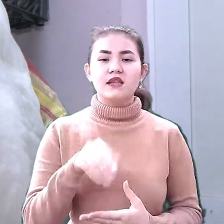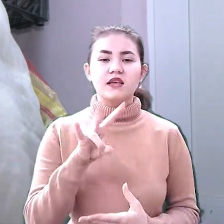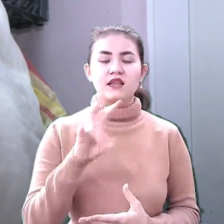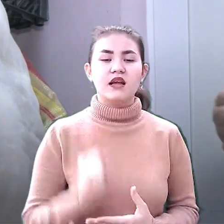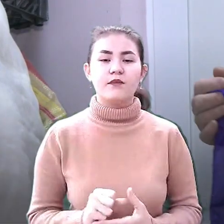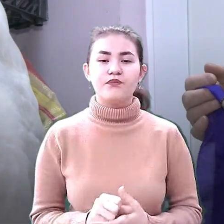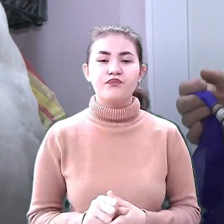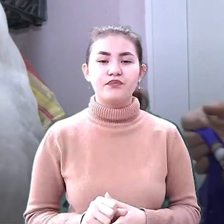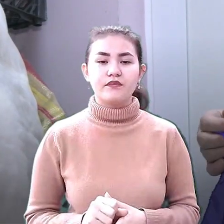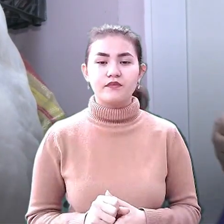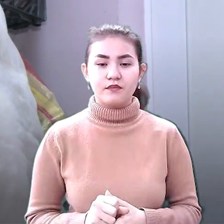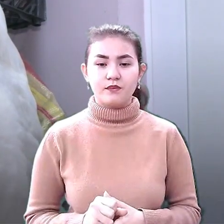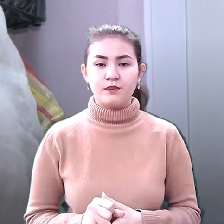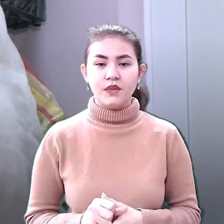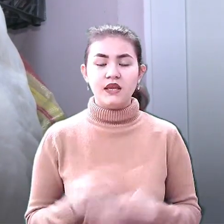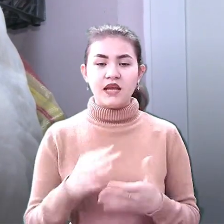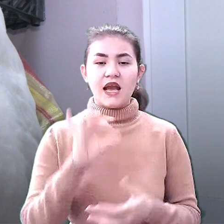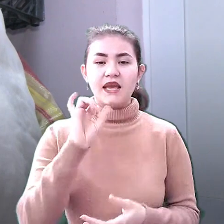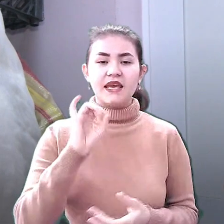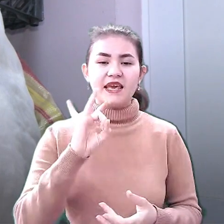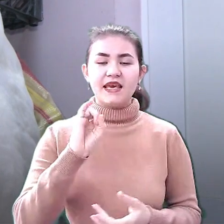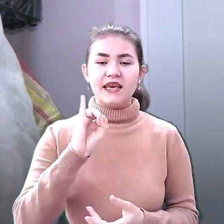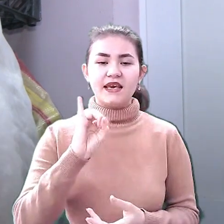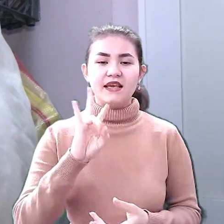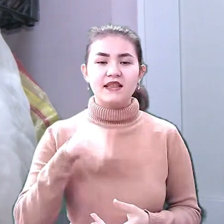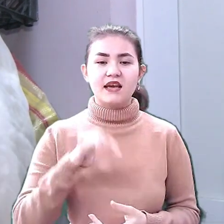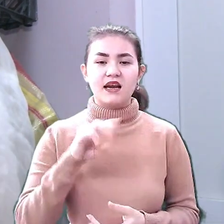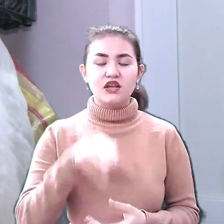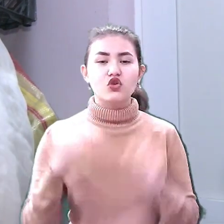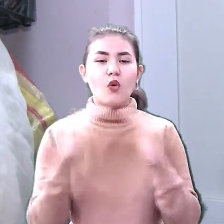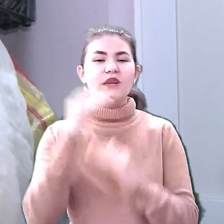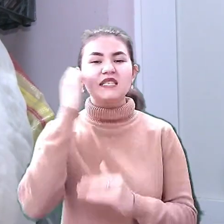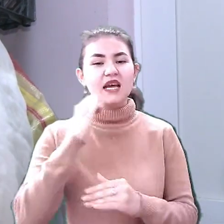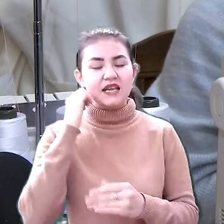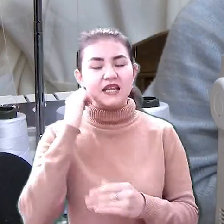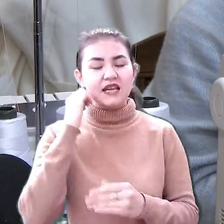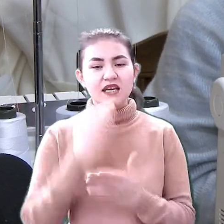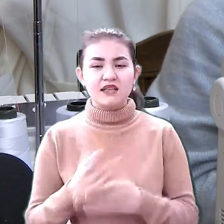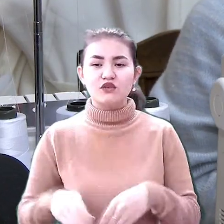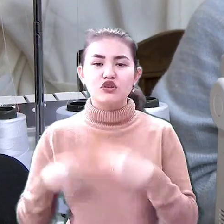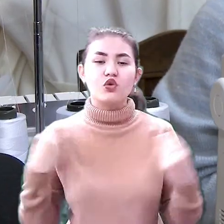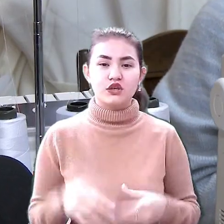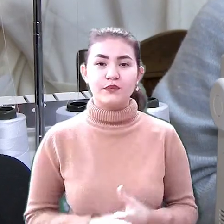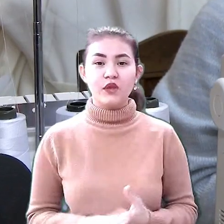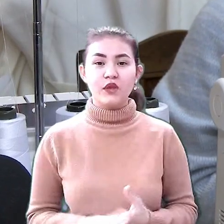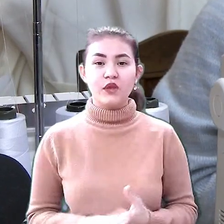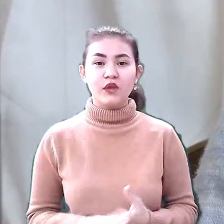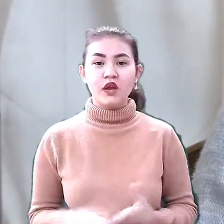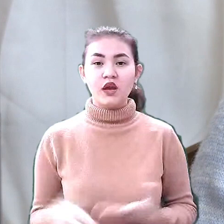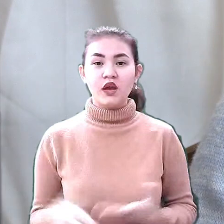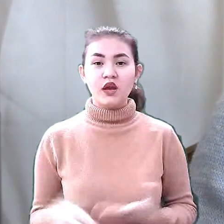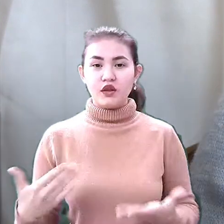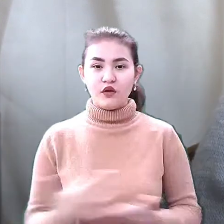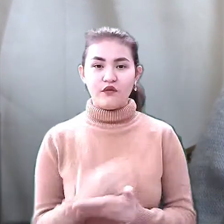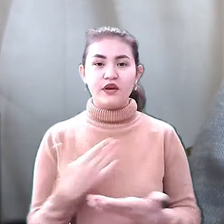садик, на інтернати, на дом престарілих і десь, яка у подіжа є. Оксана Панасенко шиє білизну.